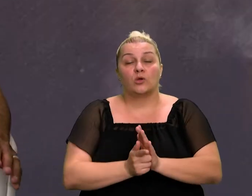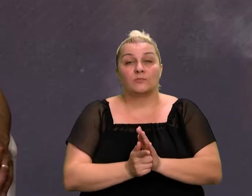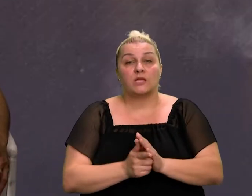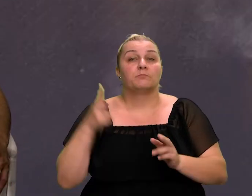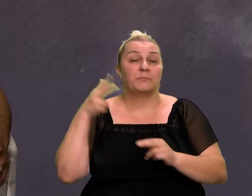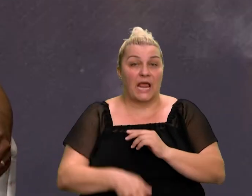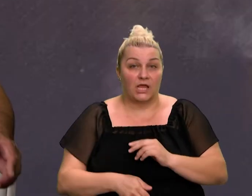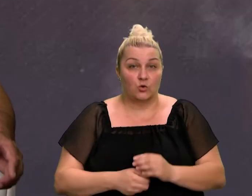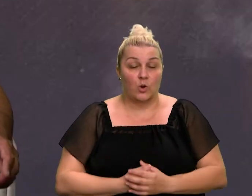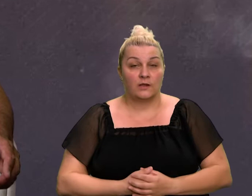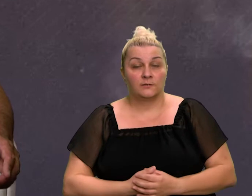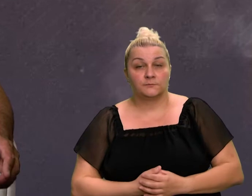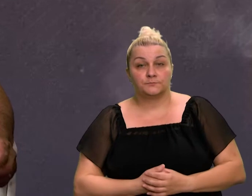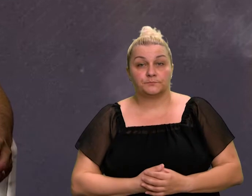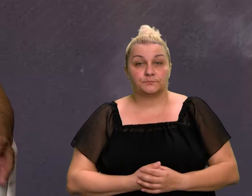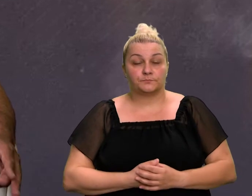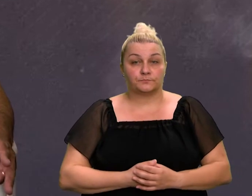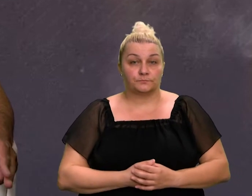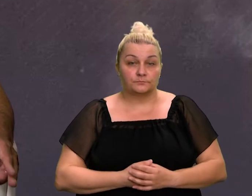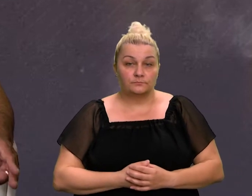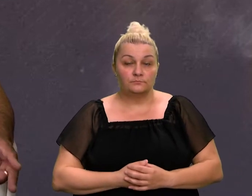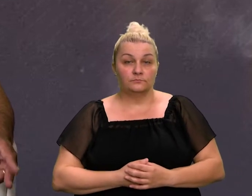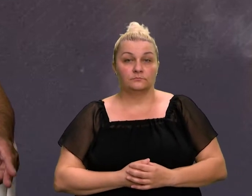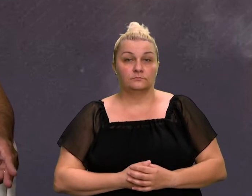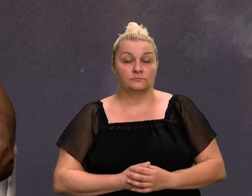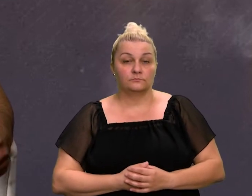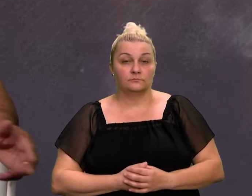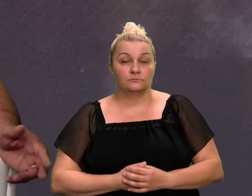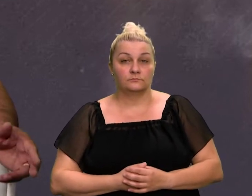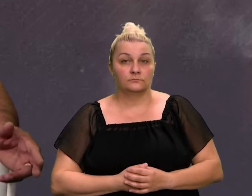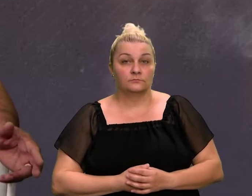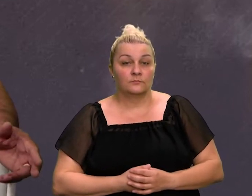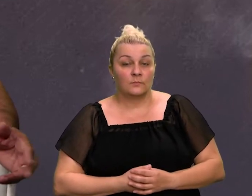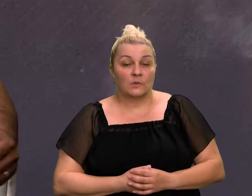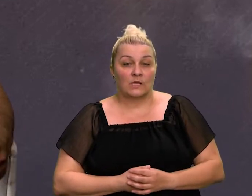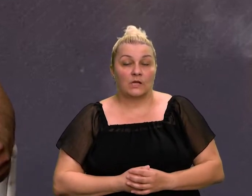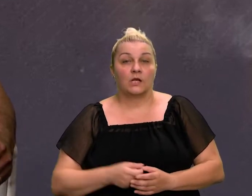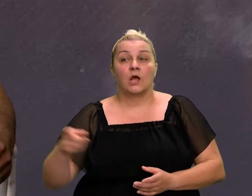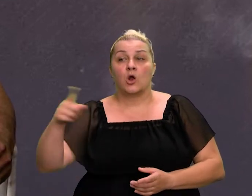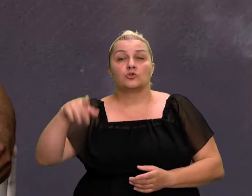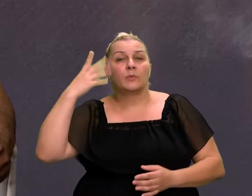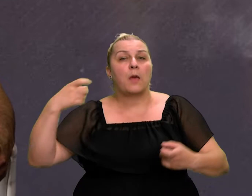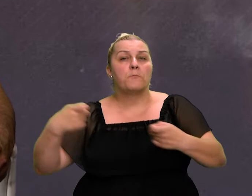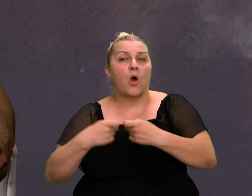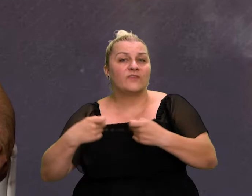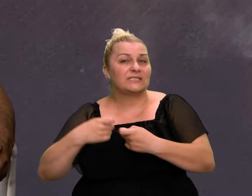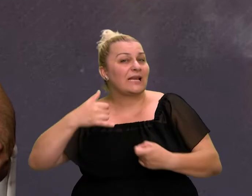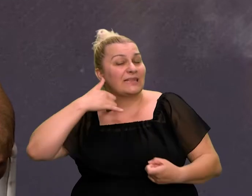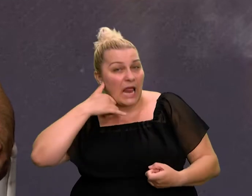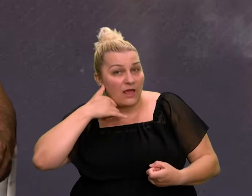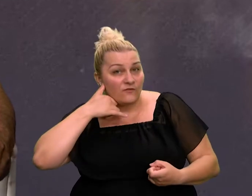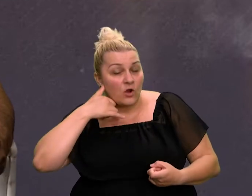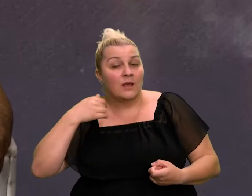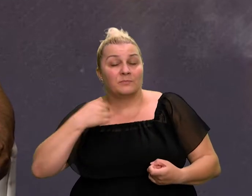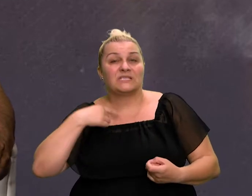prekinuti. Ujutro smo imali, kako su oni bili povezani linijom telefona, znači, mi smo taj